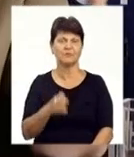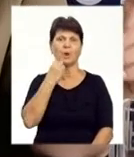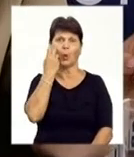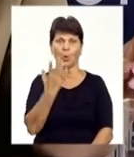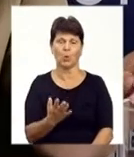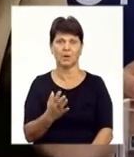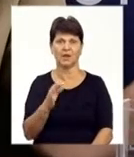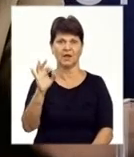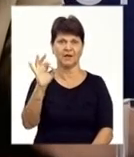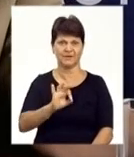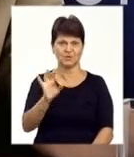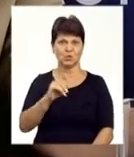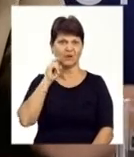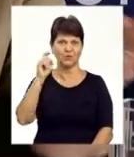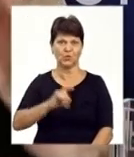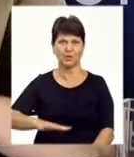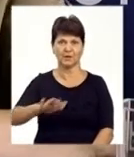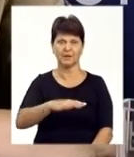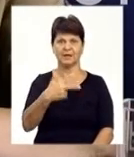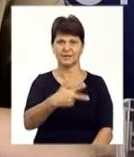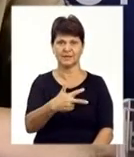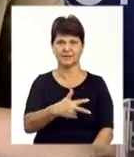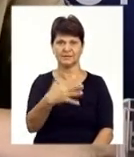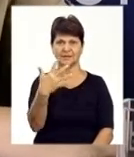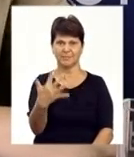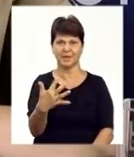відсоток по Україні 35,2.